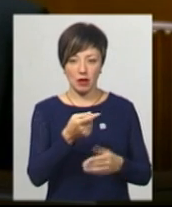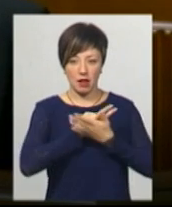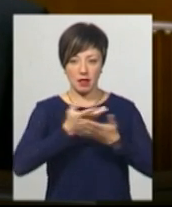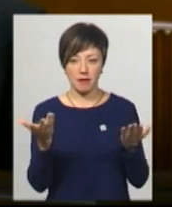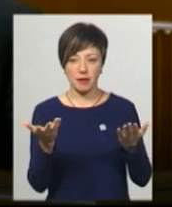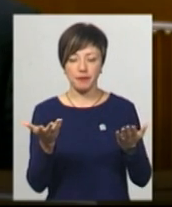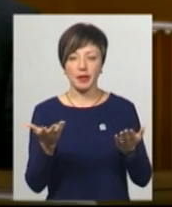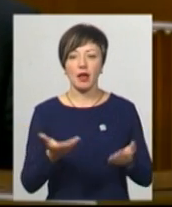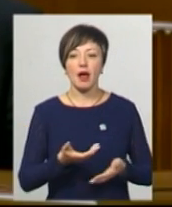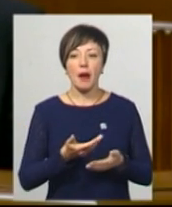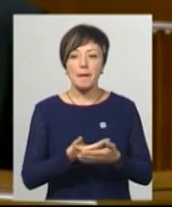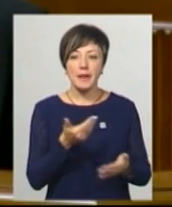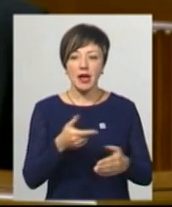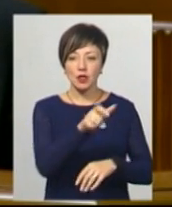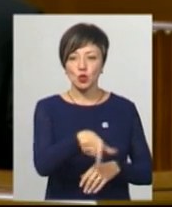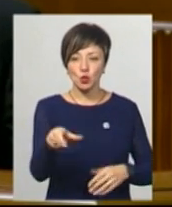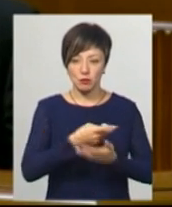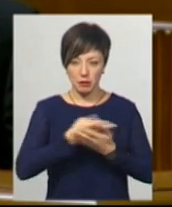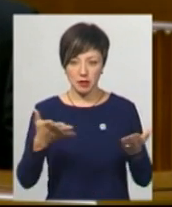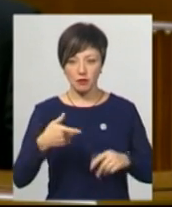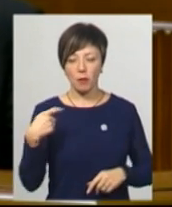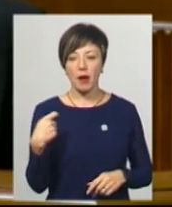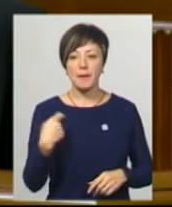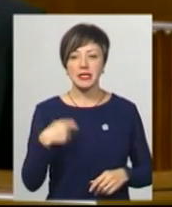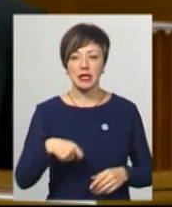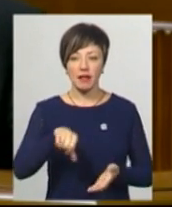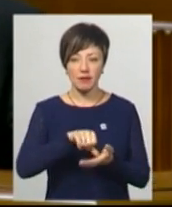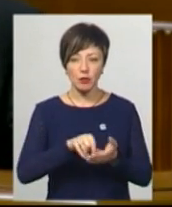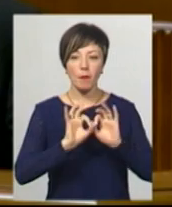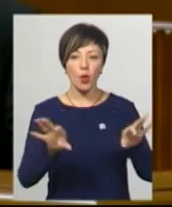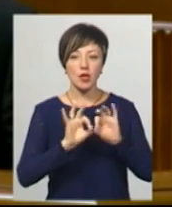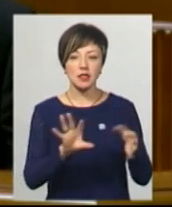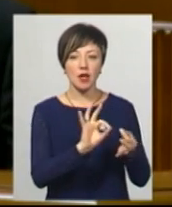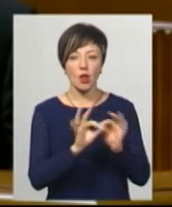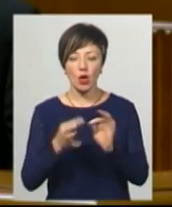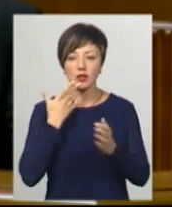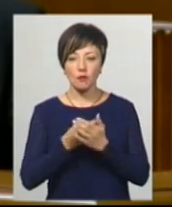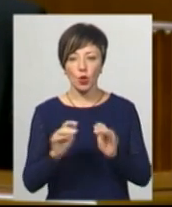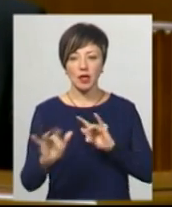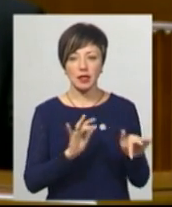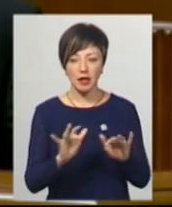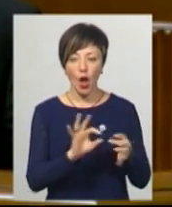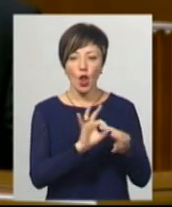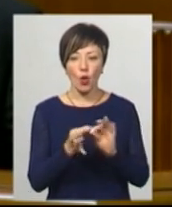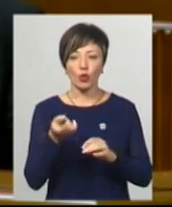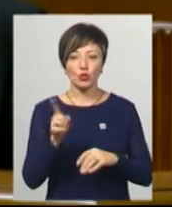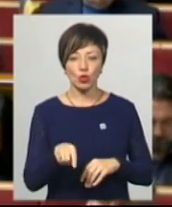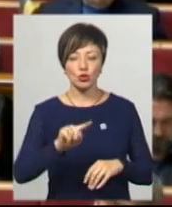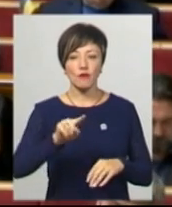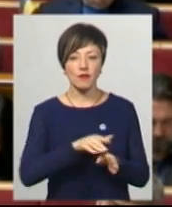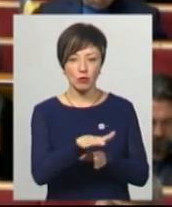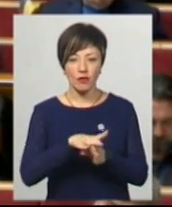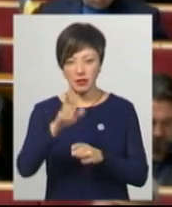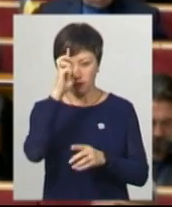а відтак і перед суспільством, перед громадянами виступив президент і пояснив логіку своїх дій, логіку того, що відбувається в